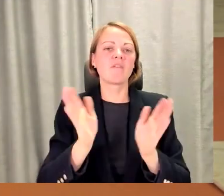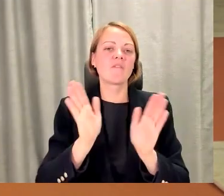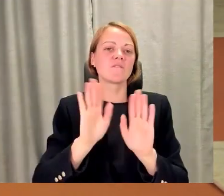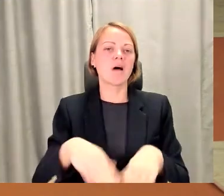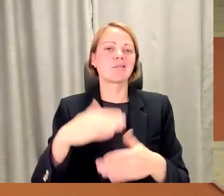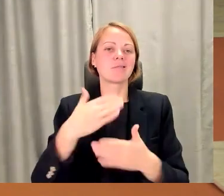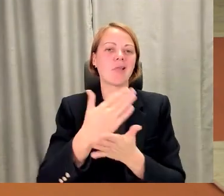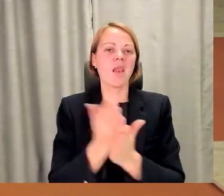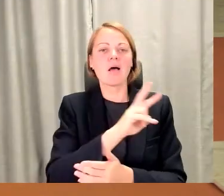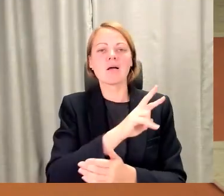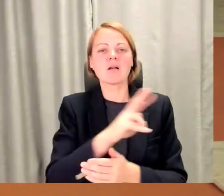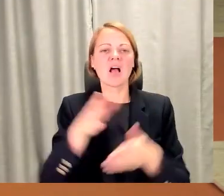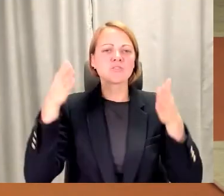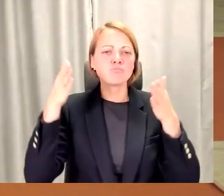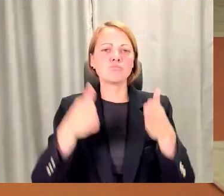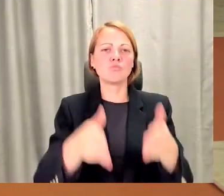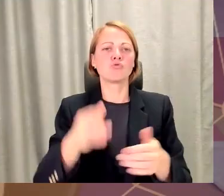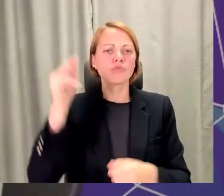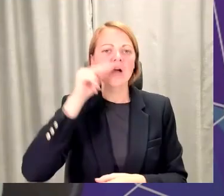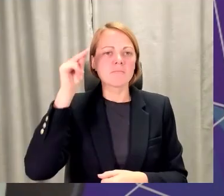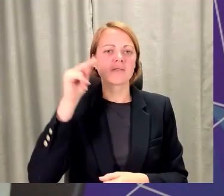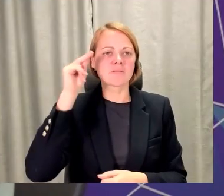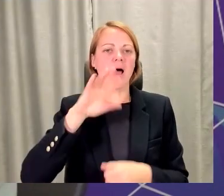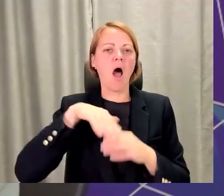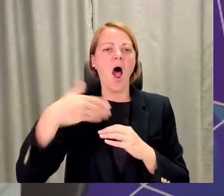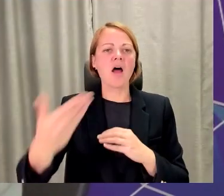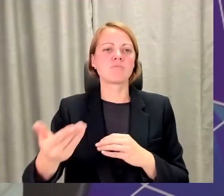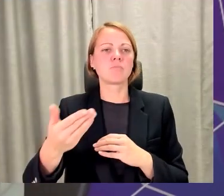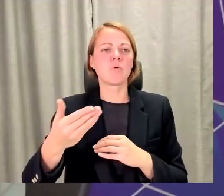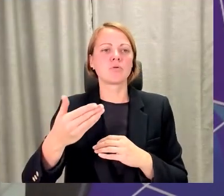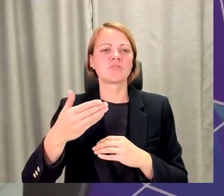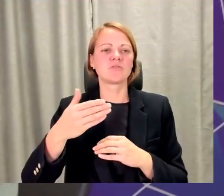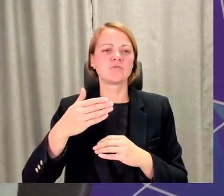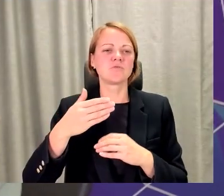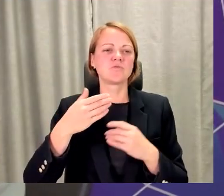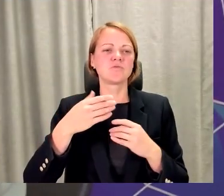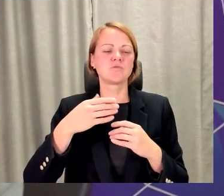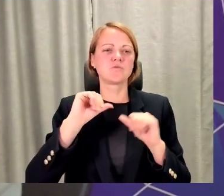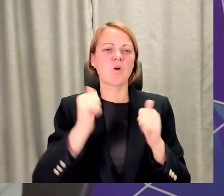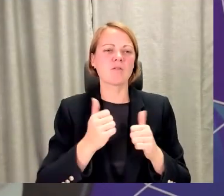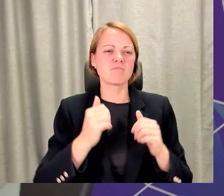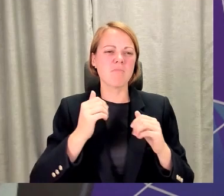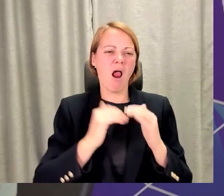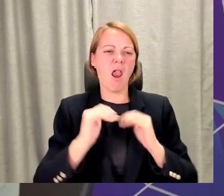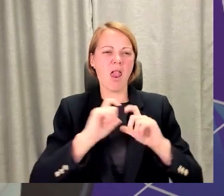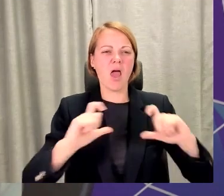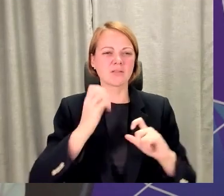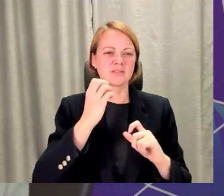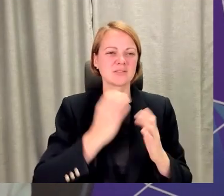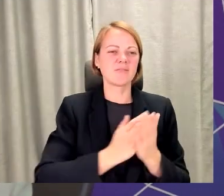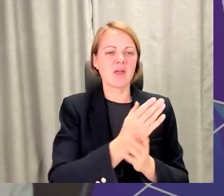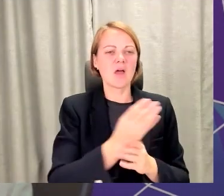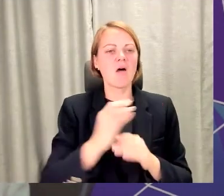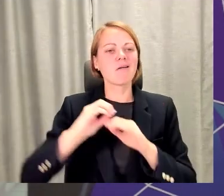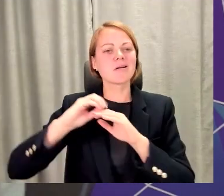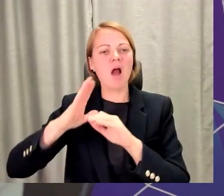it kā, nu, ārpus šīs formālās izglītības loku, un viņi krātās savus prasmes, un viņiem tiešām, nu, tā kā liekas, nu, uz tādiem